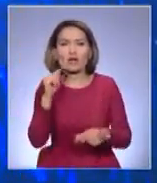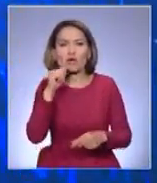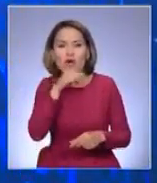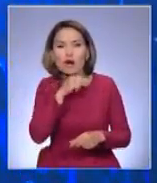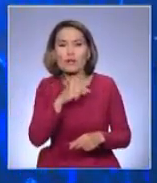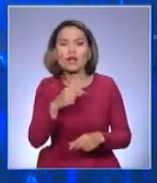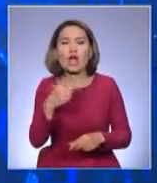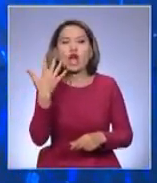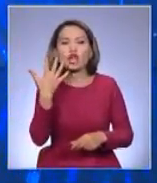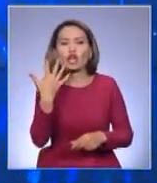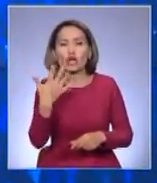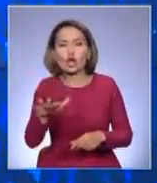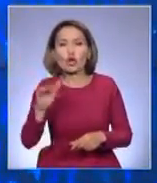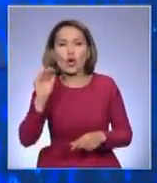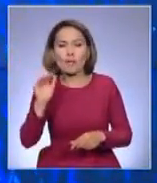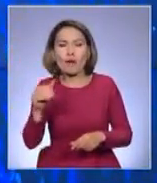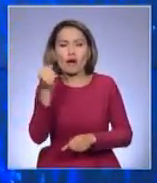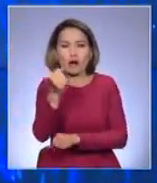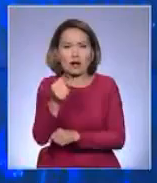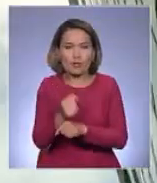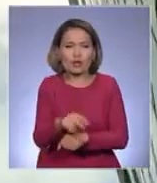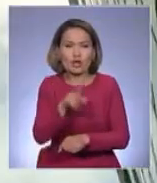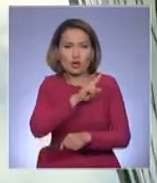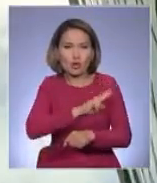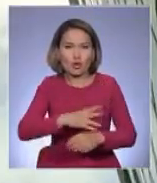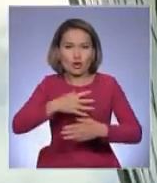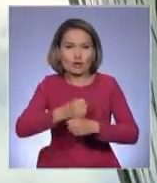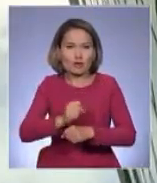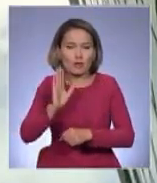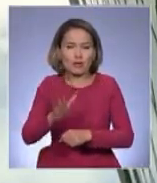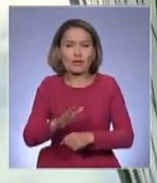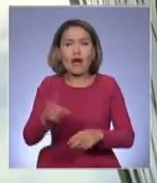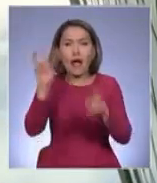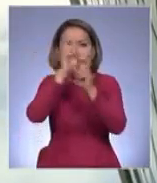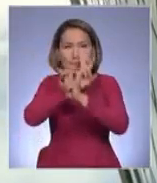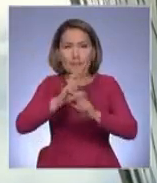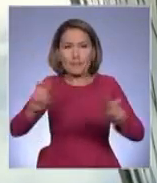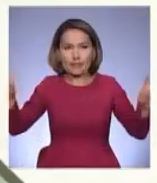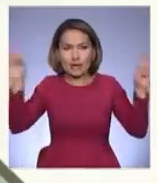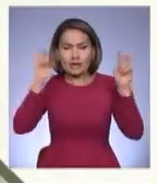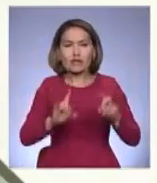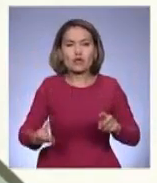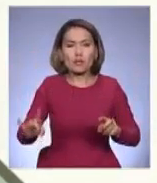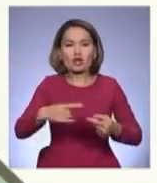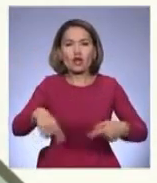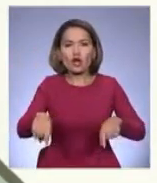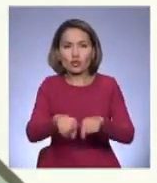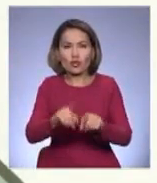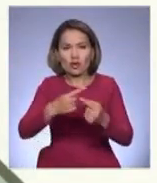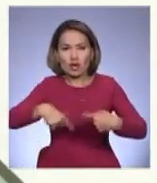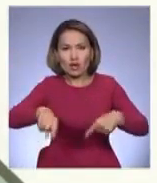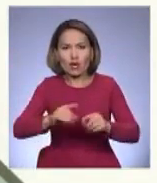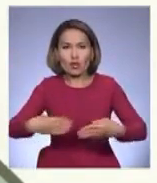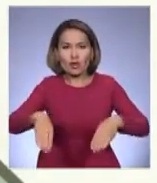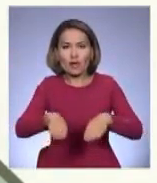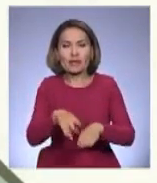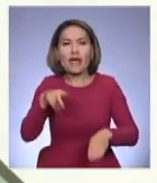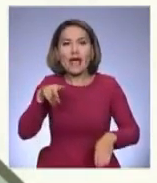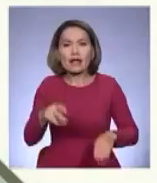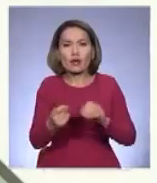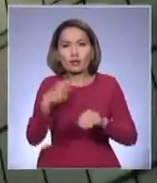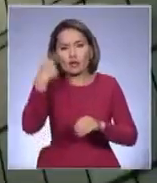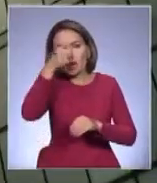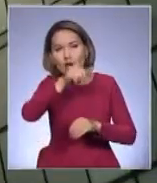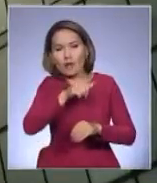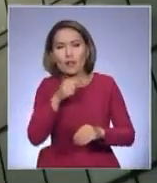еліміңға жоқ қызметкерді қысқартпақ. Сонымен қатар Түркемен Бразилиядағы бөлімшелерін сау туды жоспырла бодыр. Естеріңізде болса, 2011 жылға